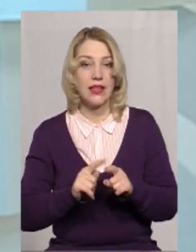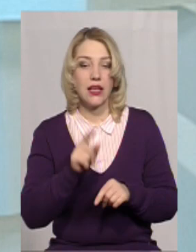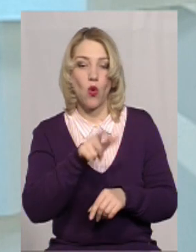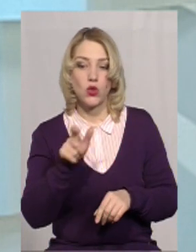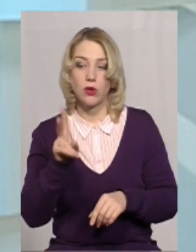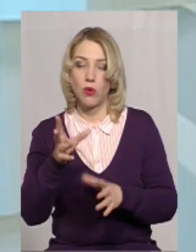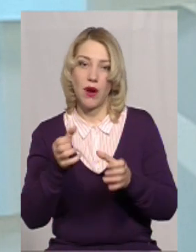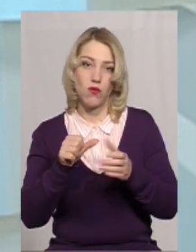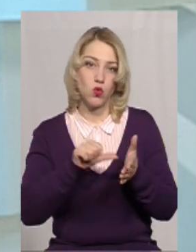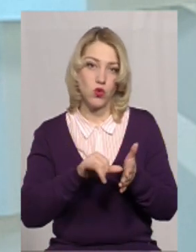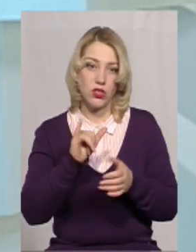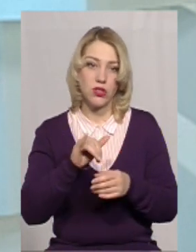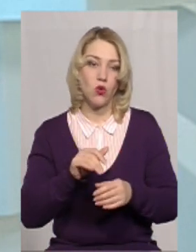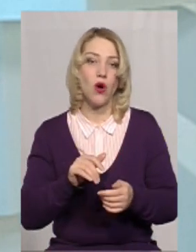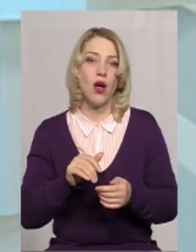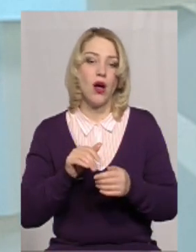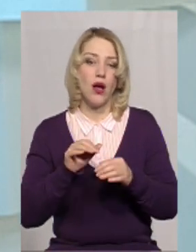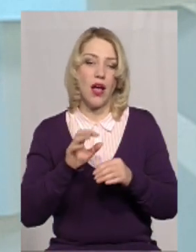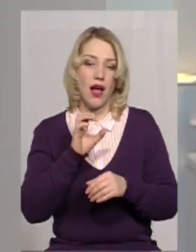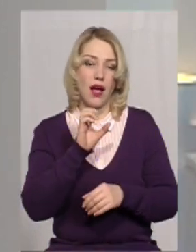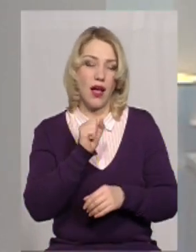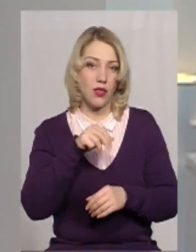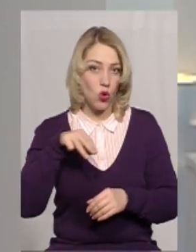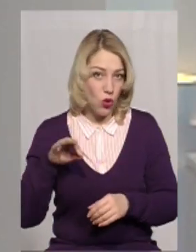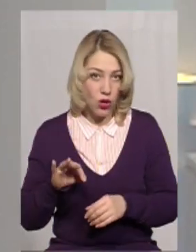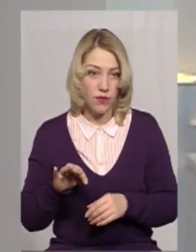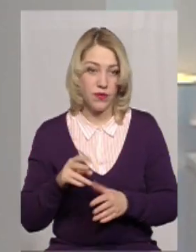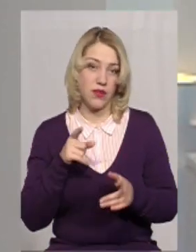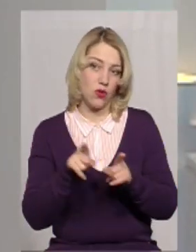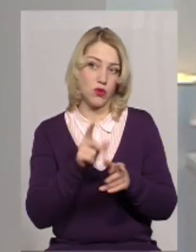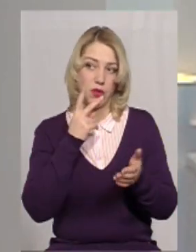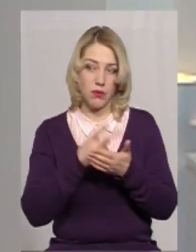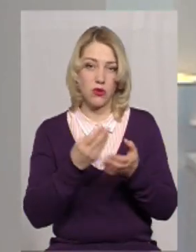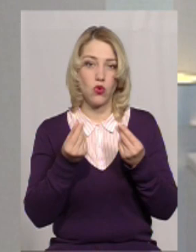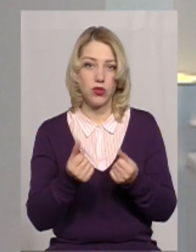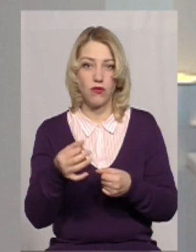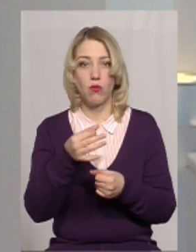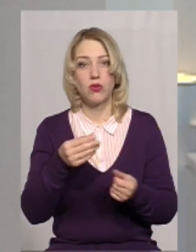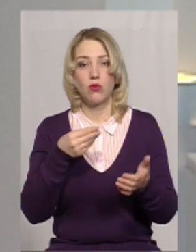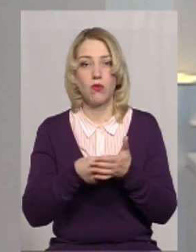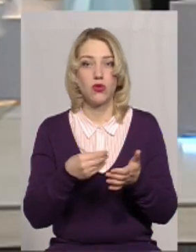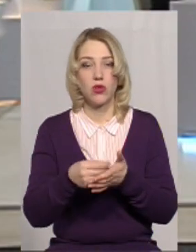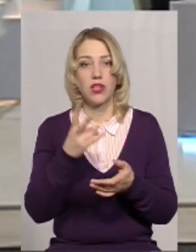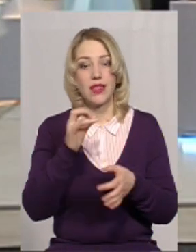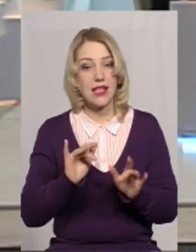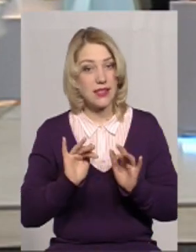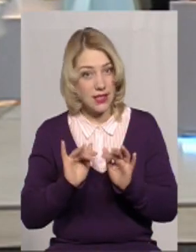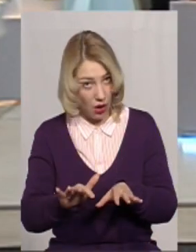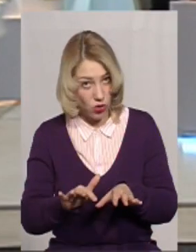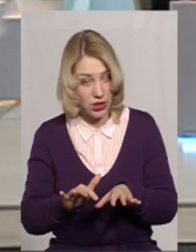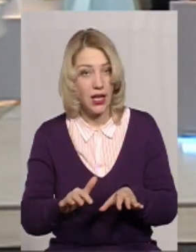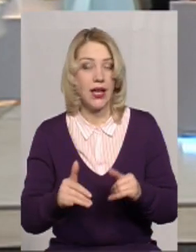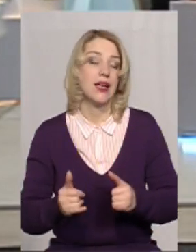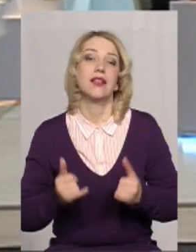осіб, які брали участь в проведенні антитерористичної операції. Також передбачені кошти в обласному бюджеті на ряд заходів